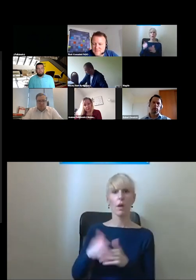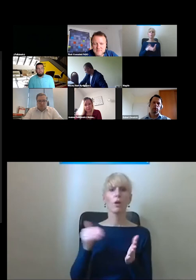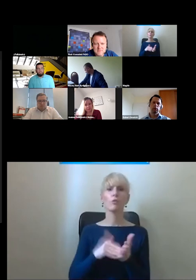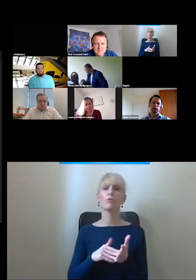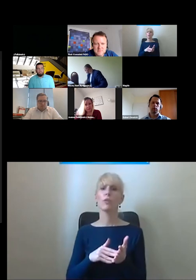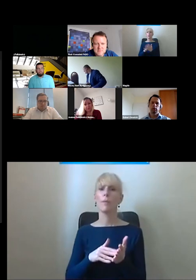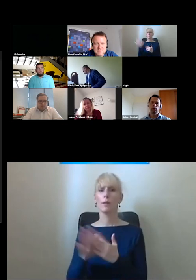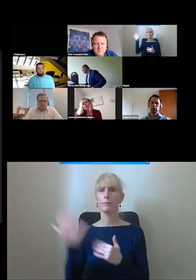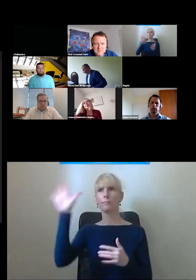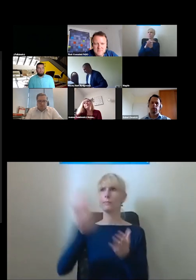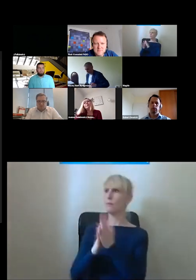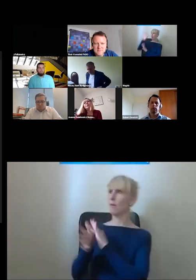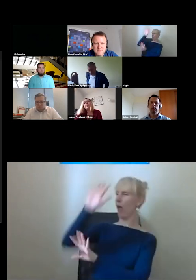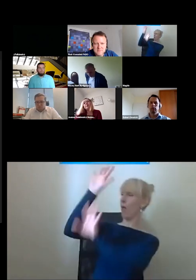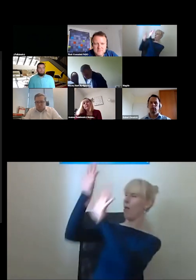całej ścianie windy je sobie